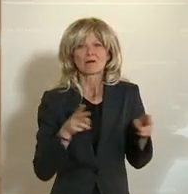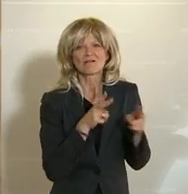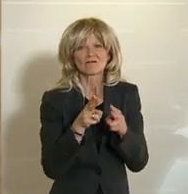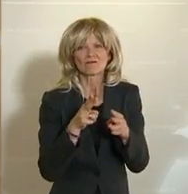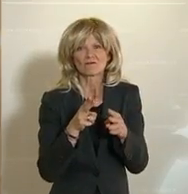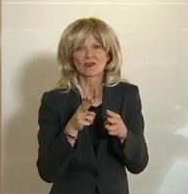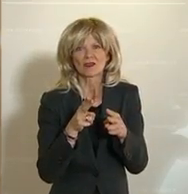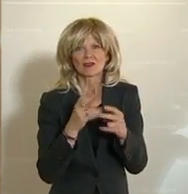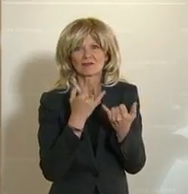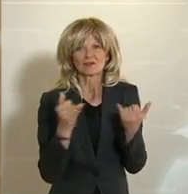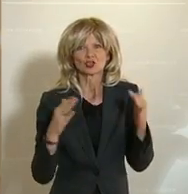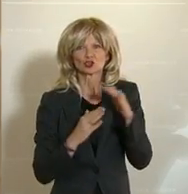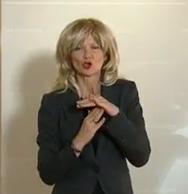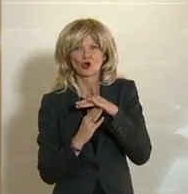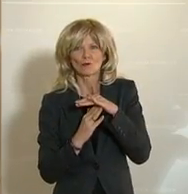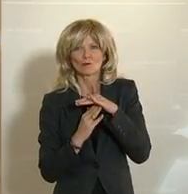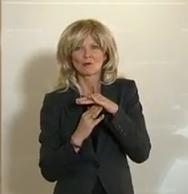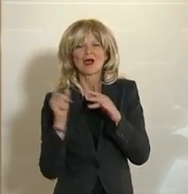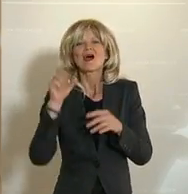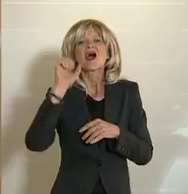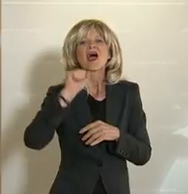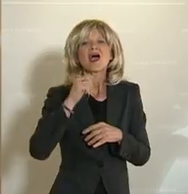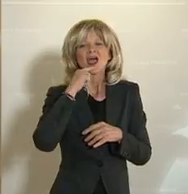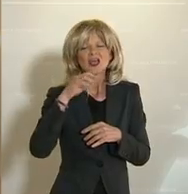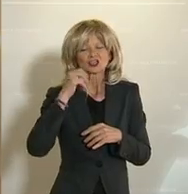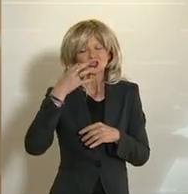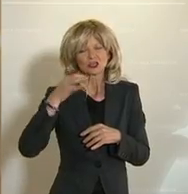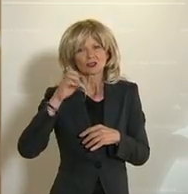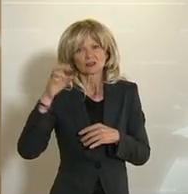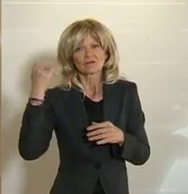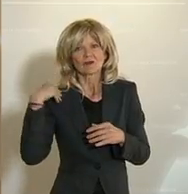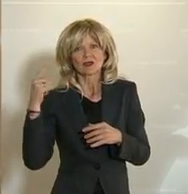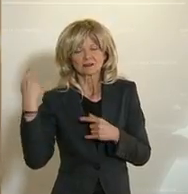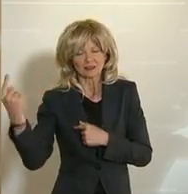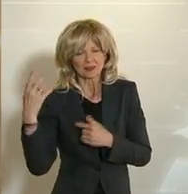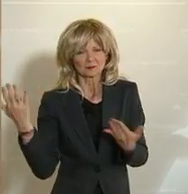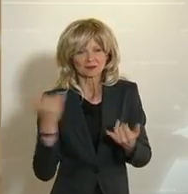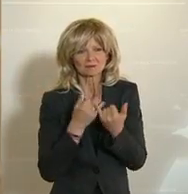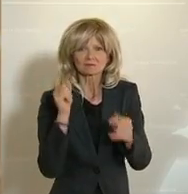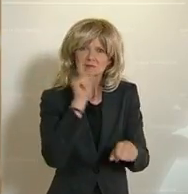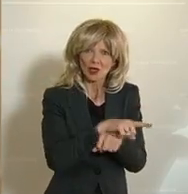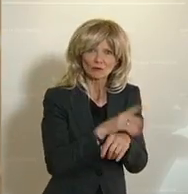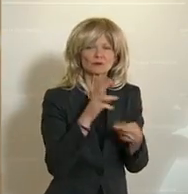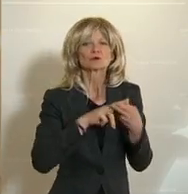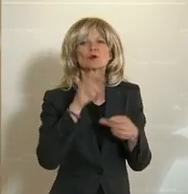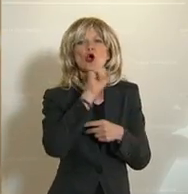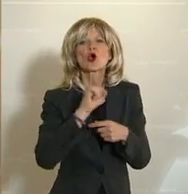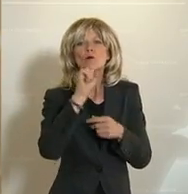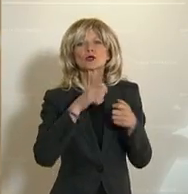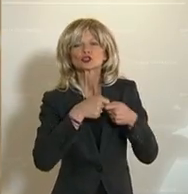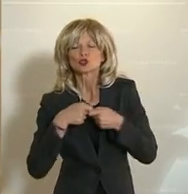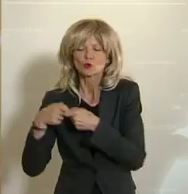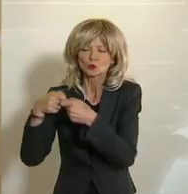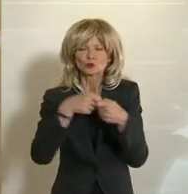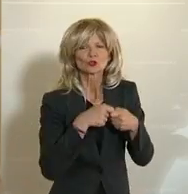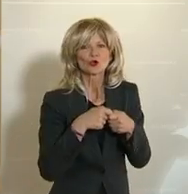damals die Außenbeauftragte, Catherine Eschten. Und die Europäische Union hat sich nur durchringen können, den militärischen